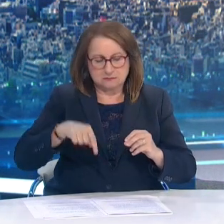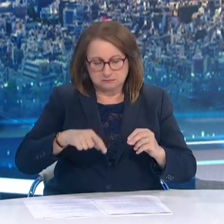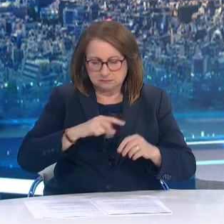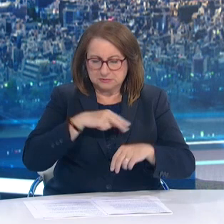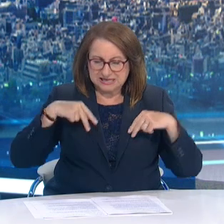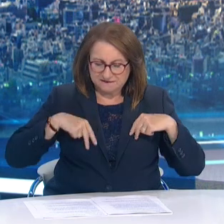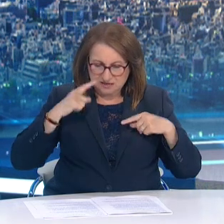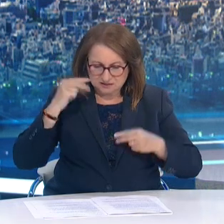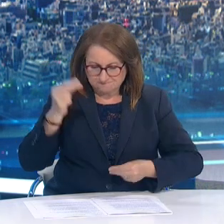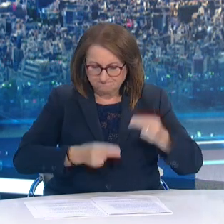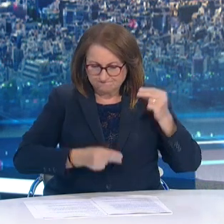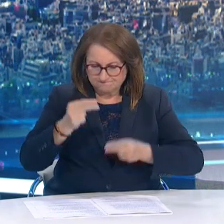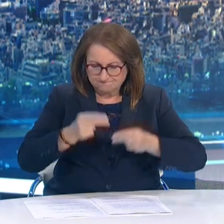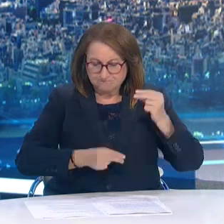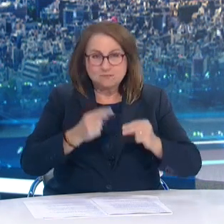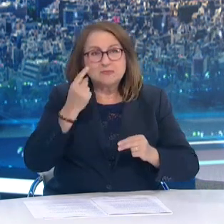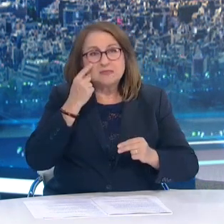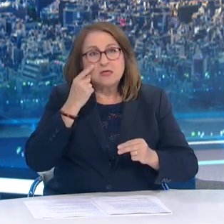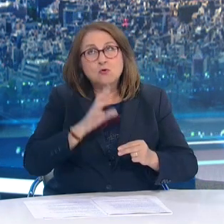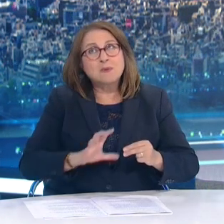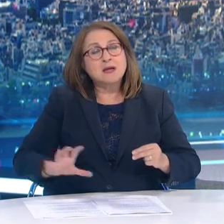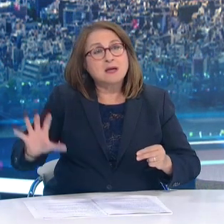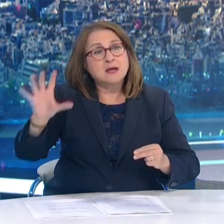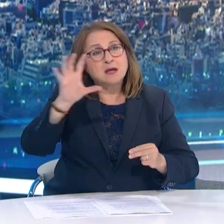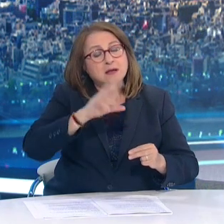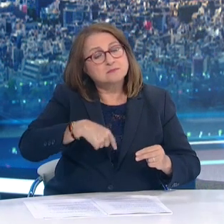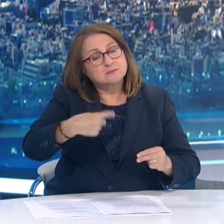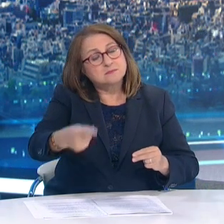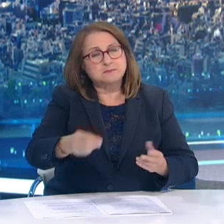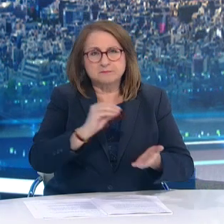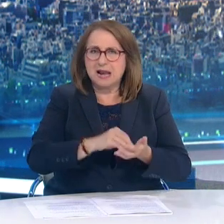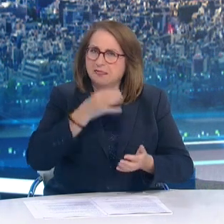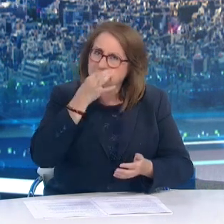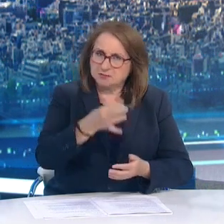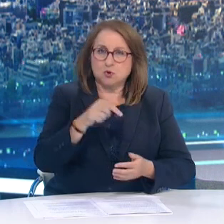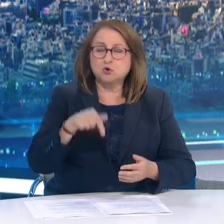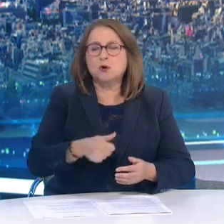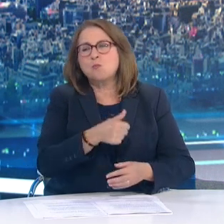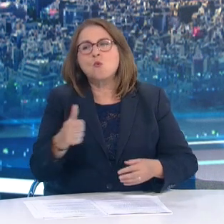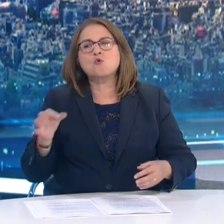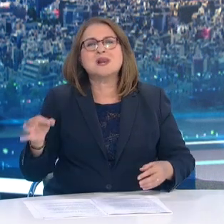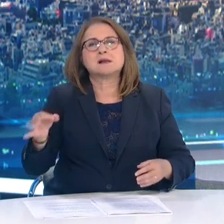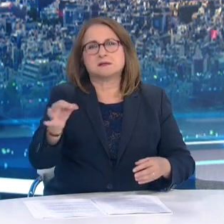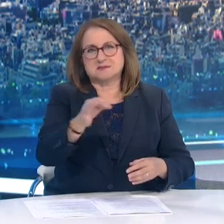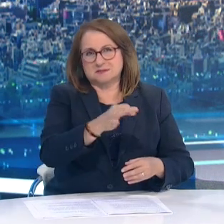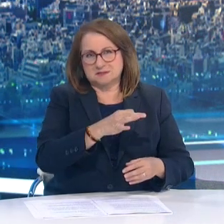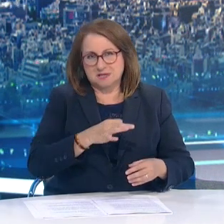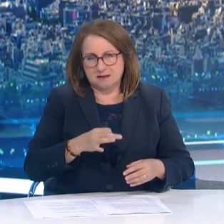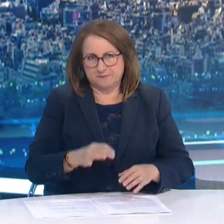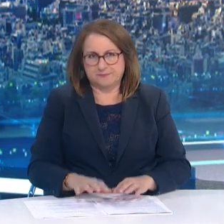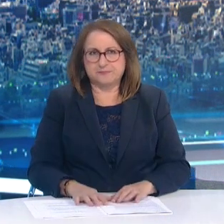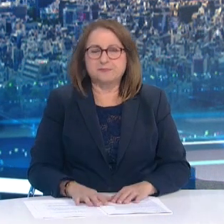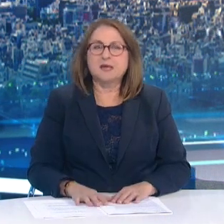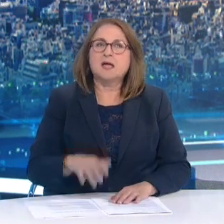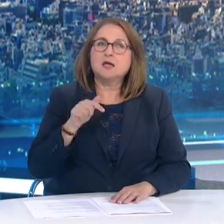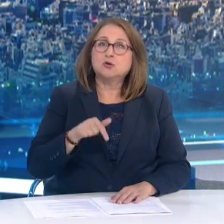δεδομένα στην υπηρετική χώρα και η κατάσταση θα επανεκτιμηθεί σύντομα Τώρα σχετικά με τον επιδημιολογικό χάρτη της χώρας και την